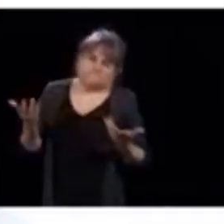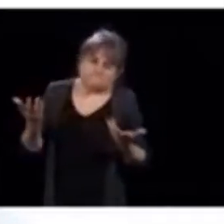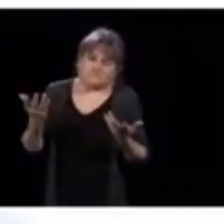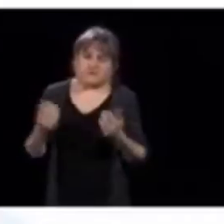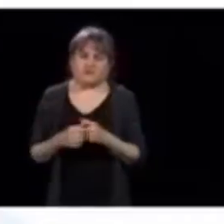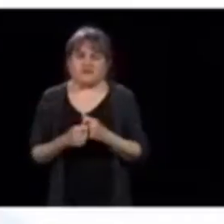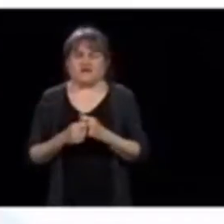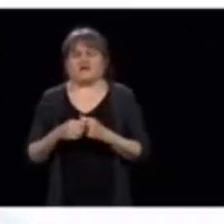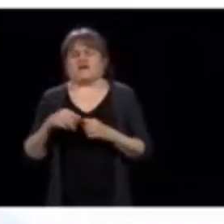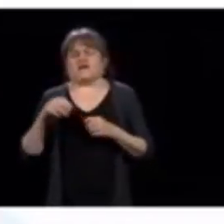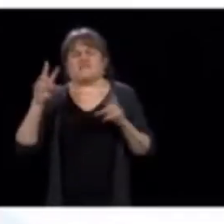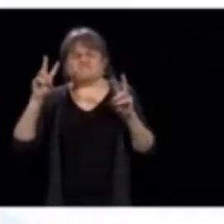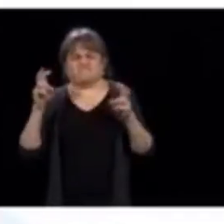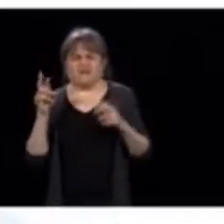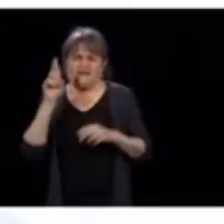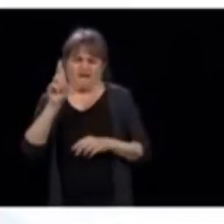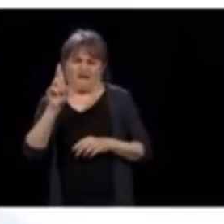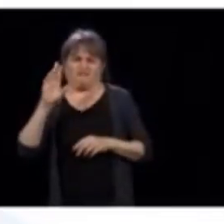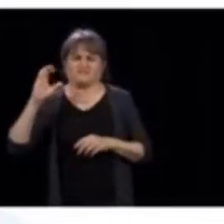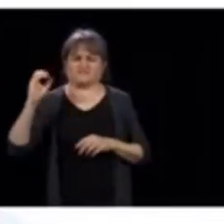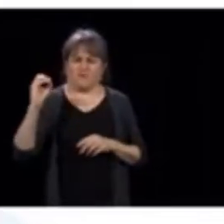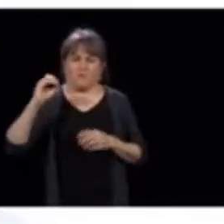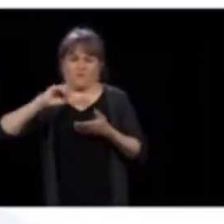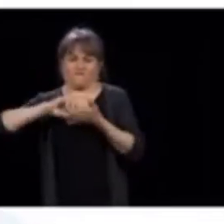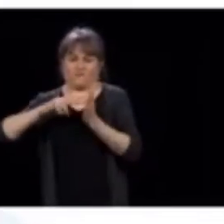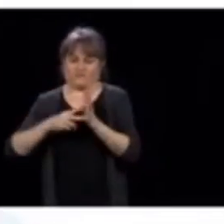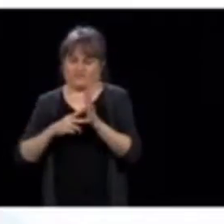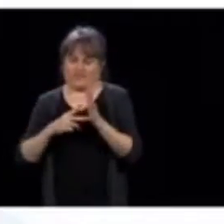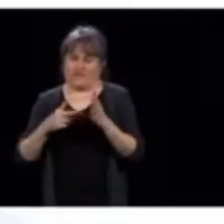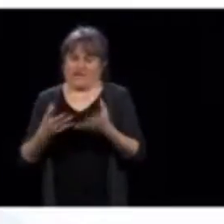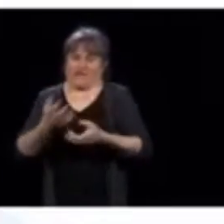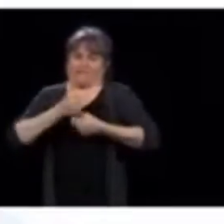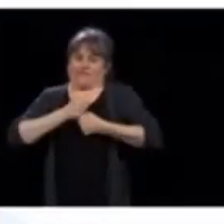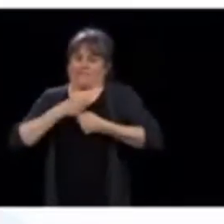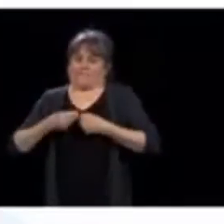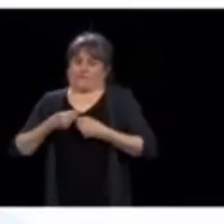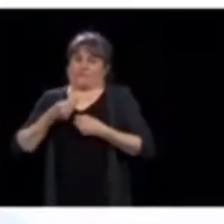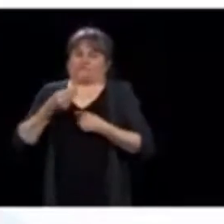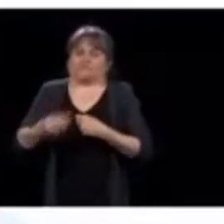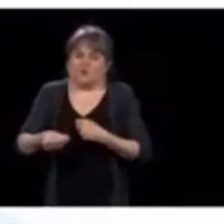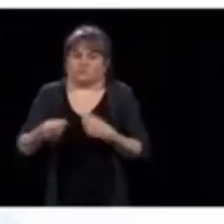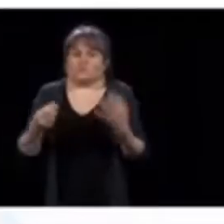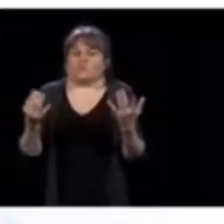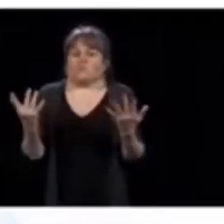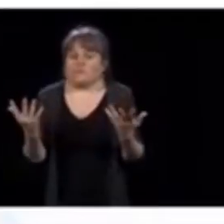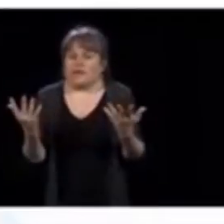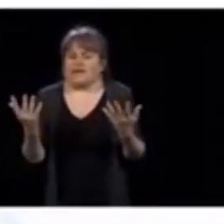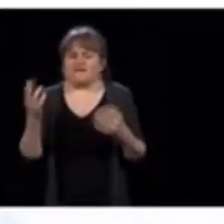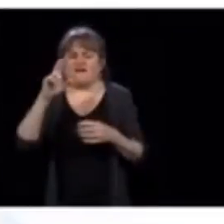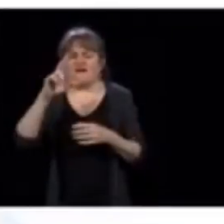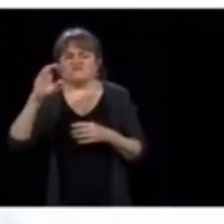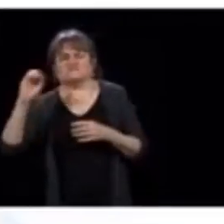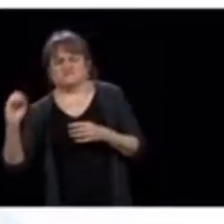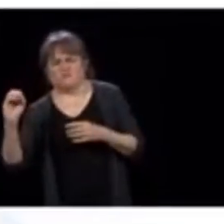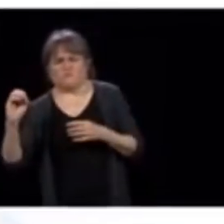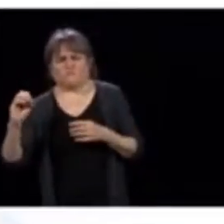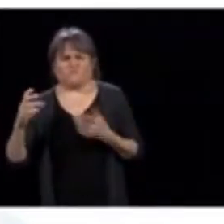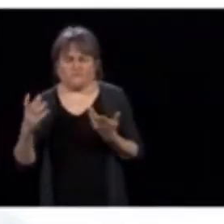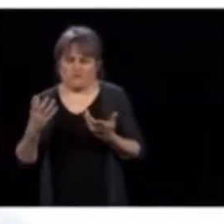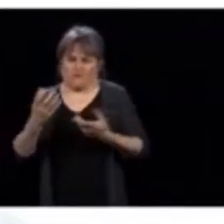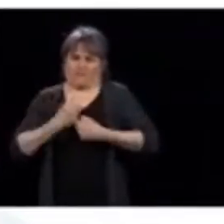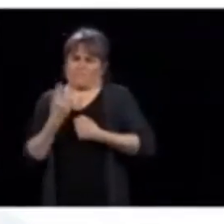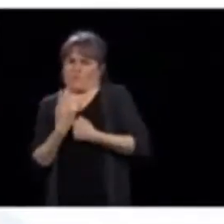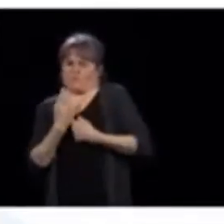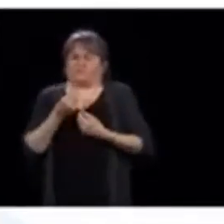Il y a le fameux R0, là, que le Dr. Arruda pourrait vous parler, c'est-à-dire combien de personnes sont infectées par une personne